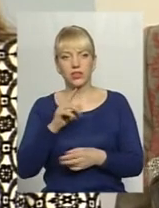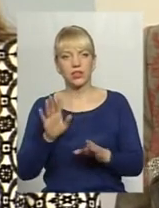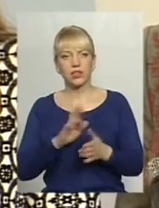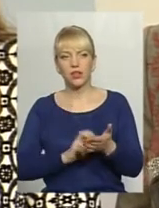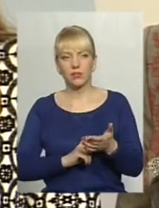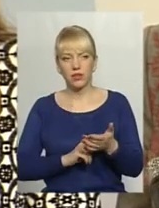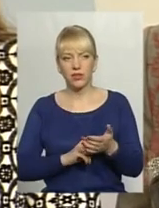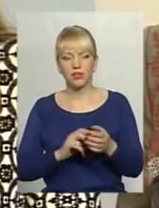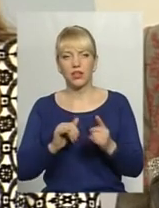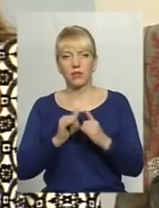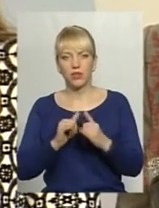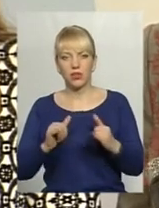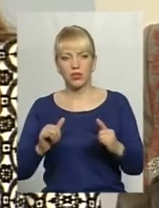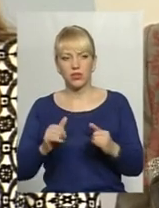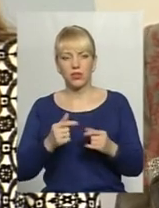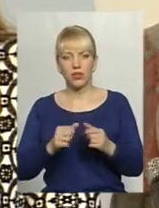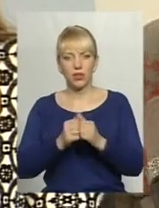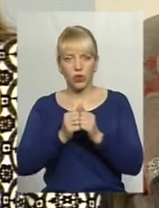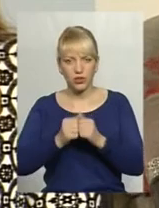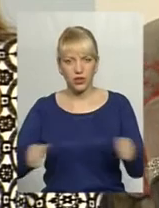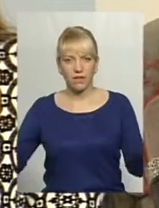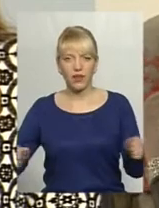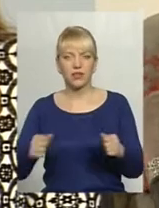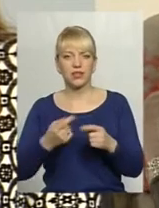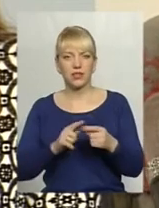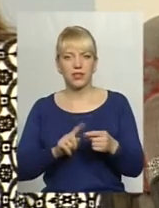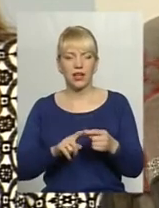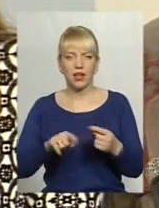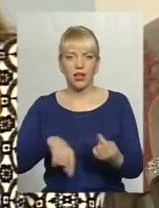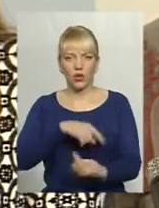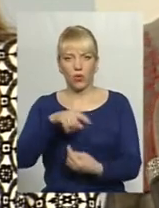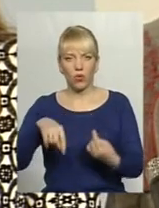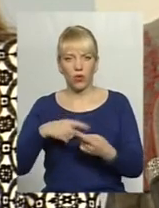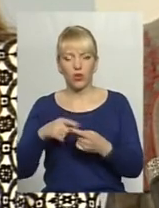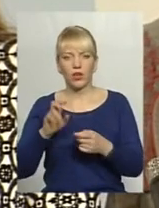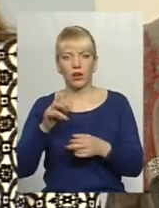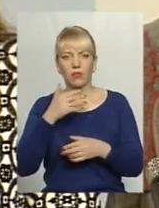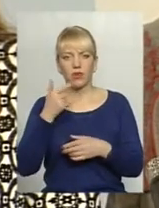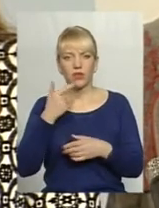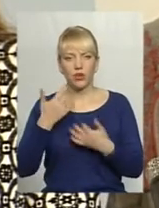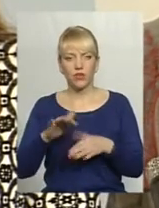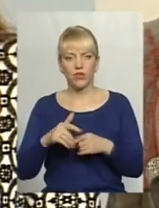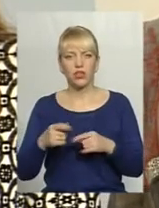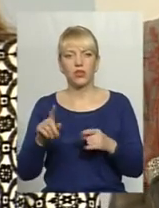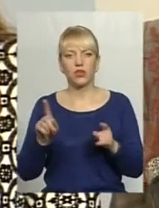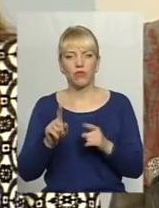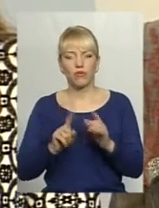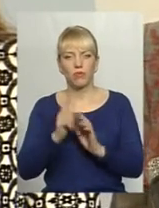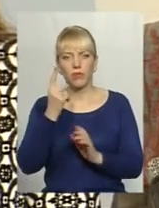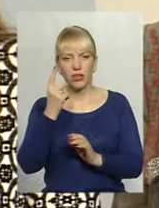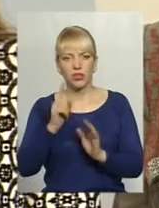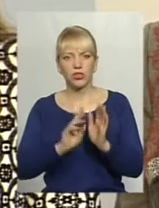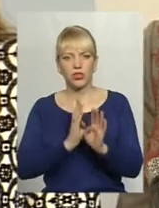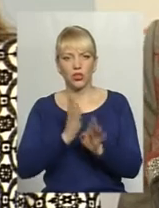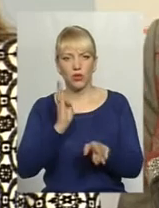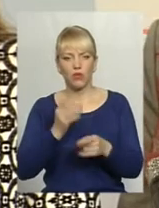розірвати це замкнути коло. Ось, адже, як ми вже зазначали і говорили, звичайно, першочергово це